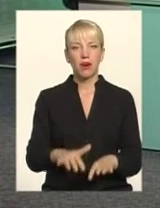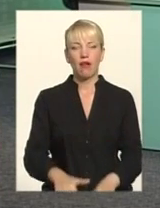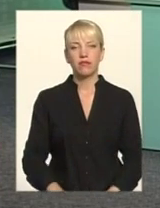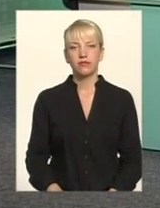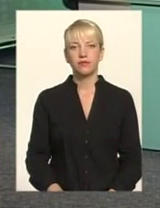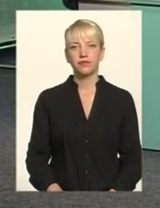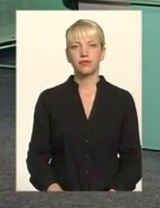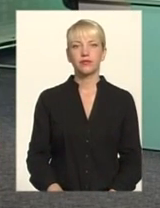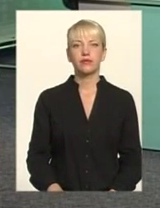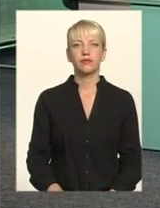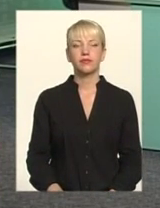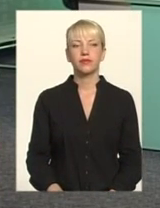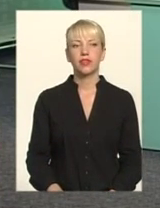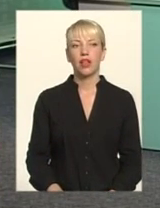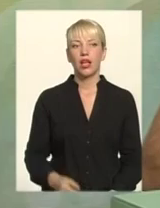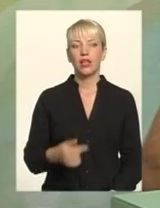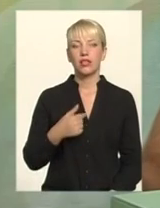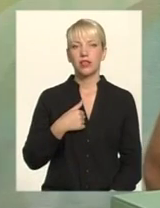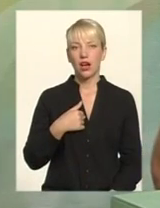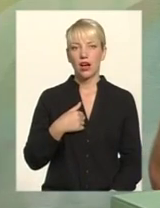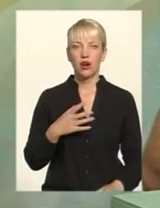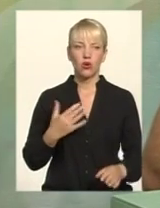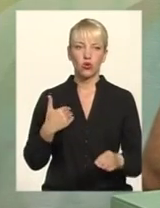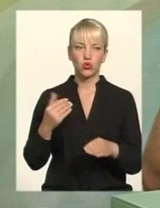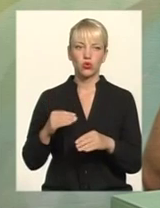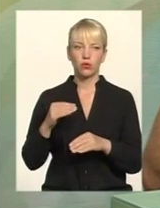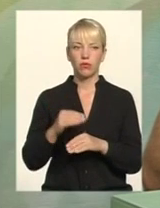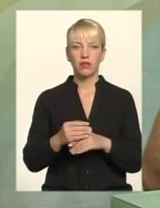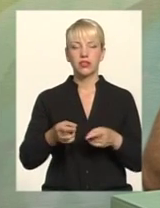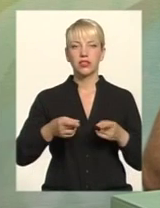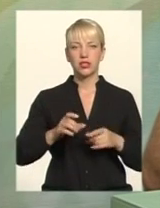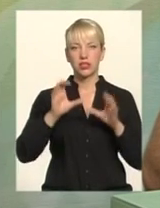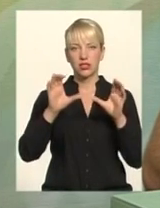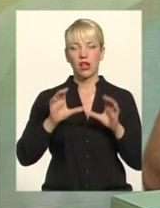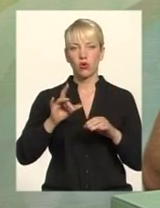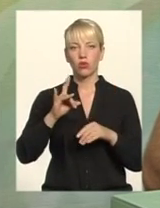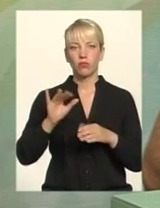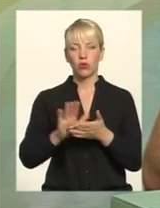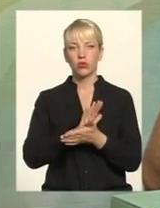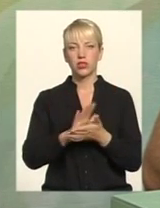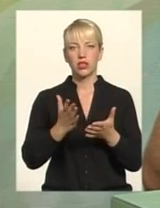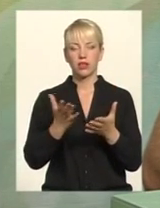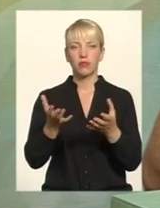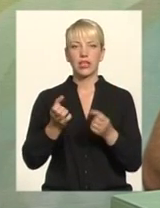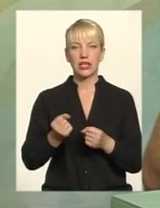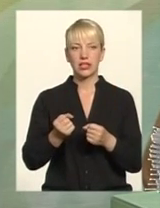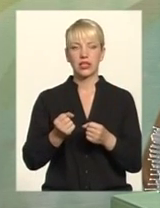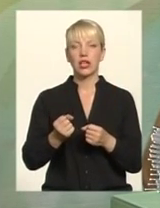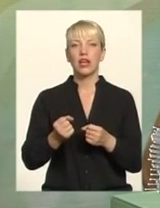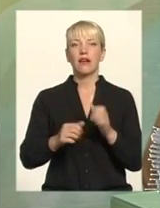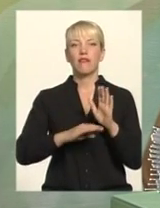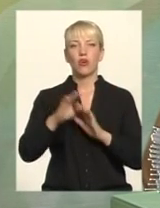Ну, є дещо пару слів з того, що Віка говорила Дійсно, закон про люстрацію, який прийнятий Верховною Радою, він куцей,